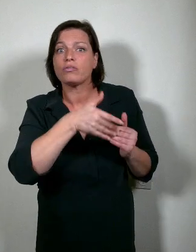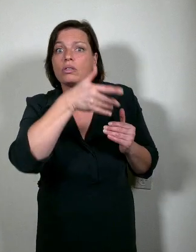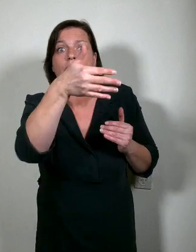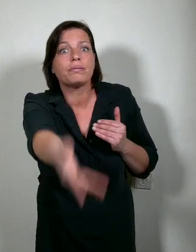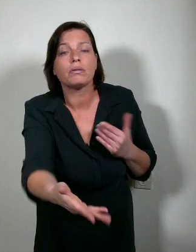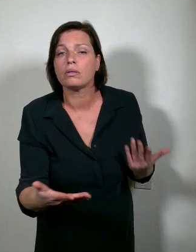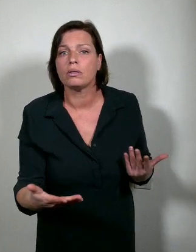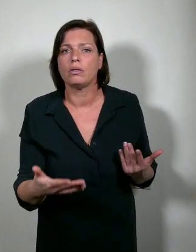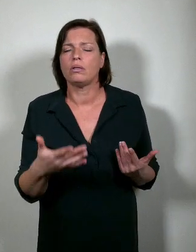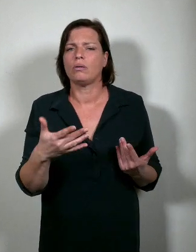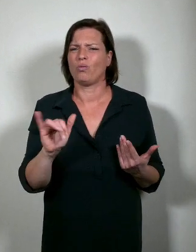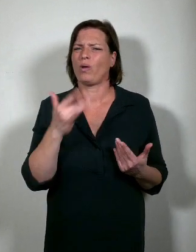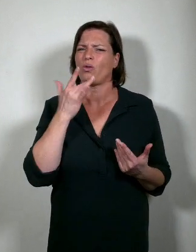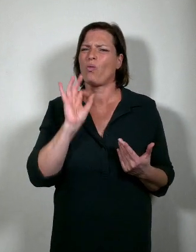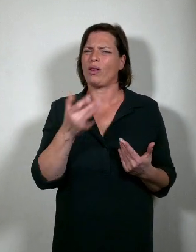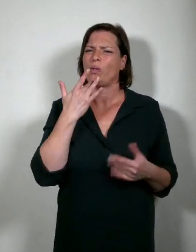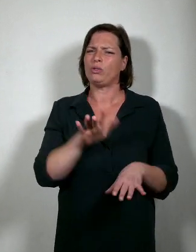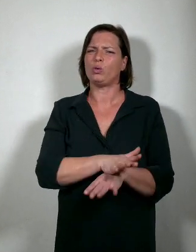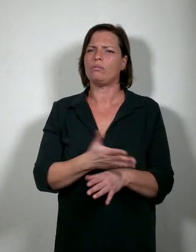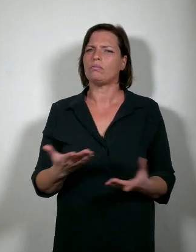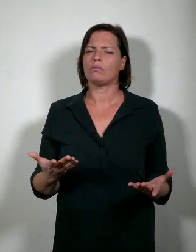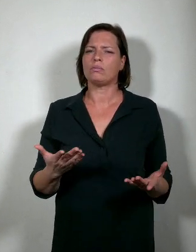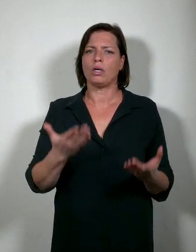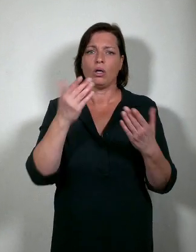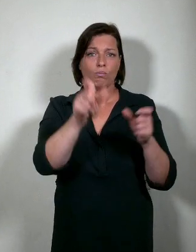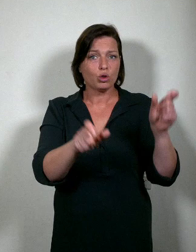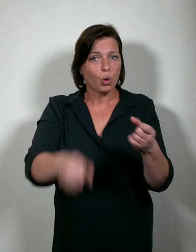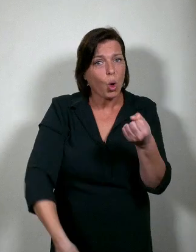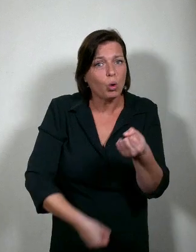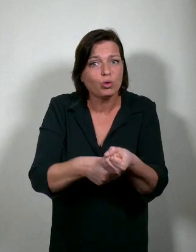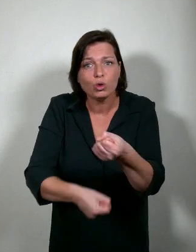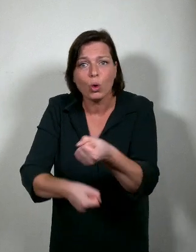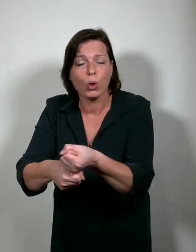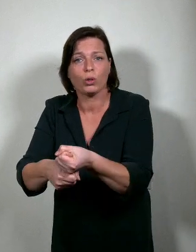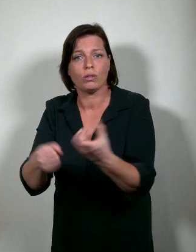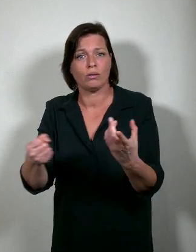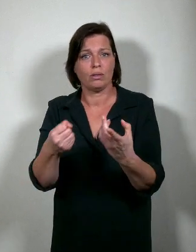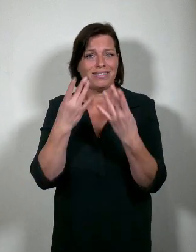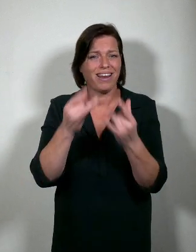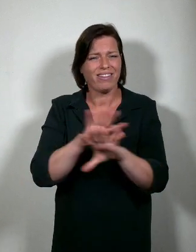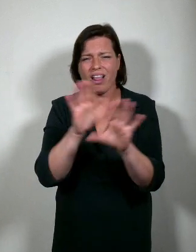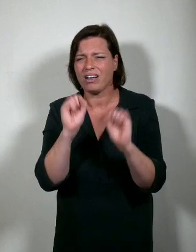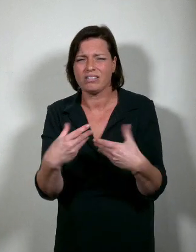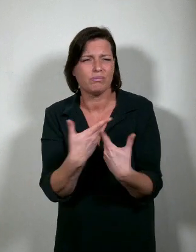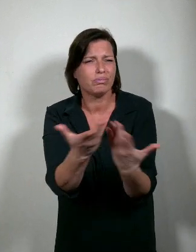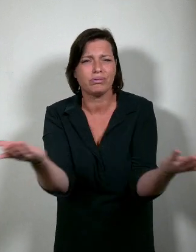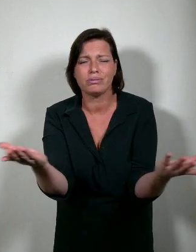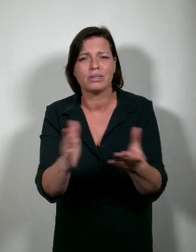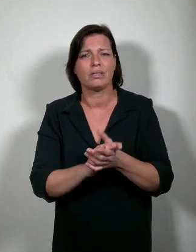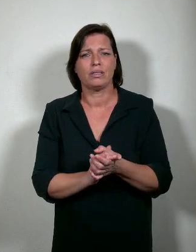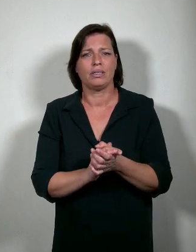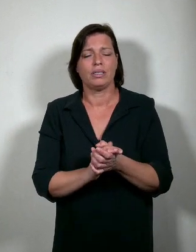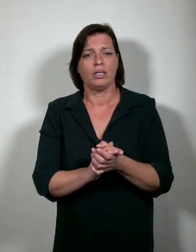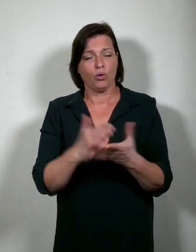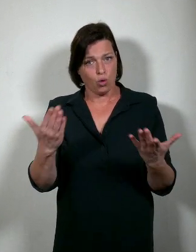Wat willen we dan wel doen? Mensen ondersteunen. En talent alle kansen geven. En in die